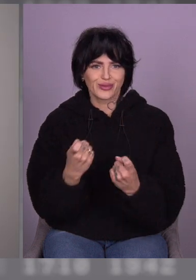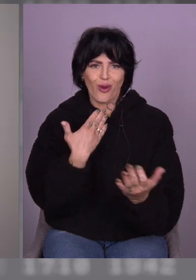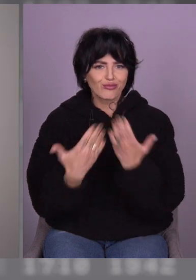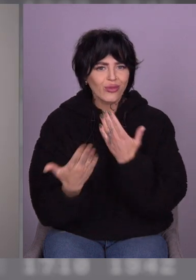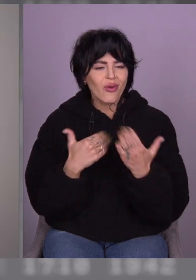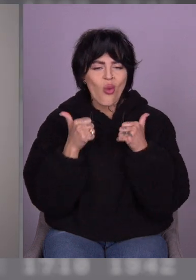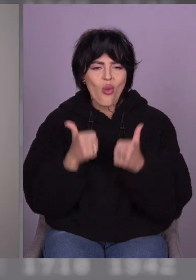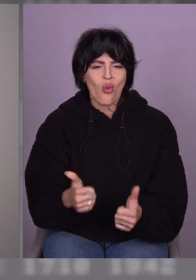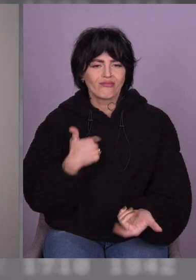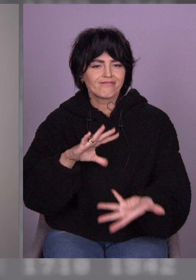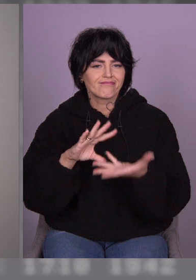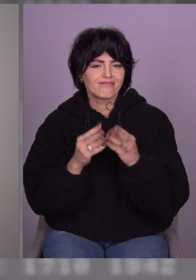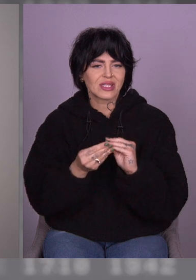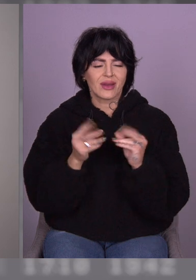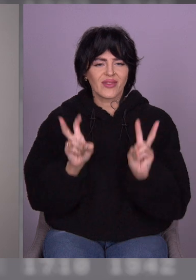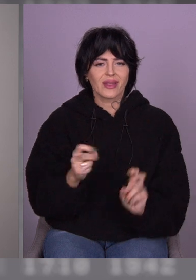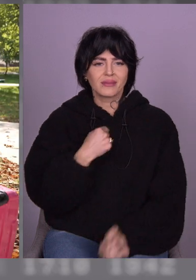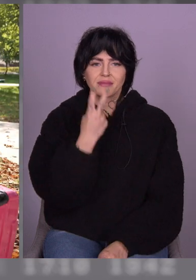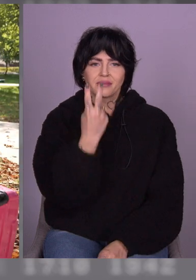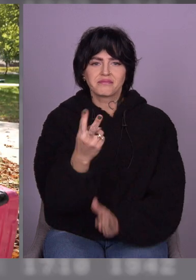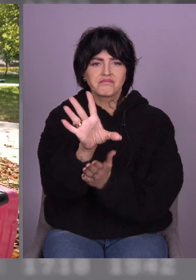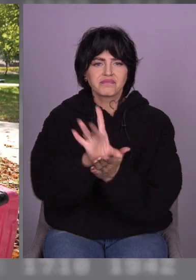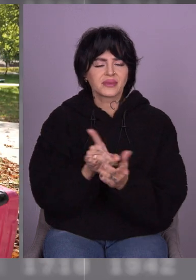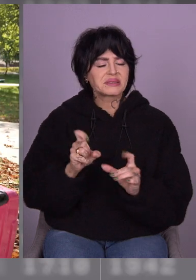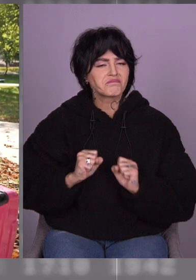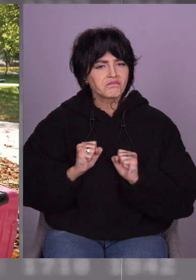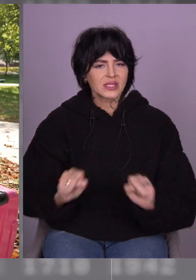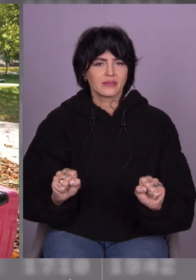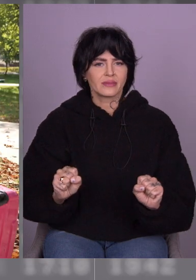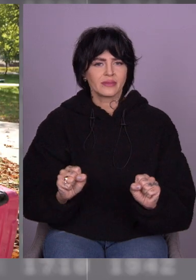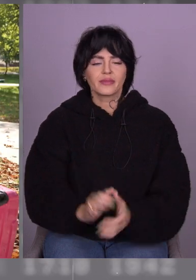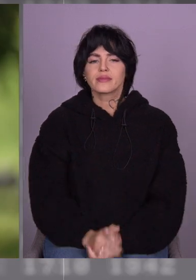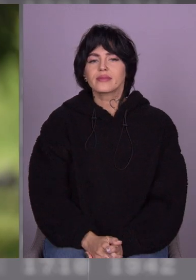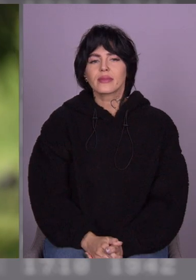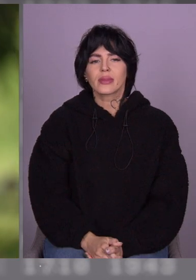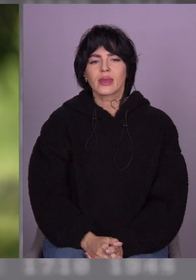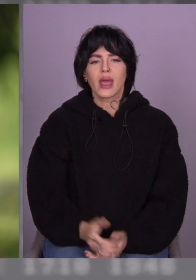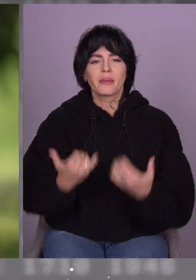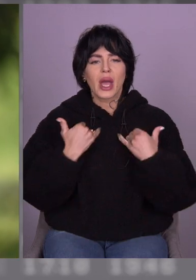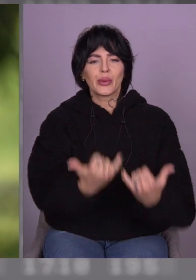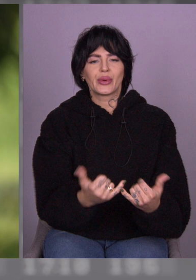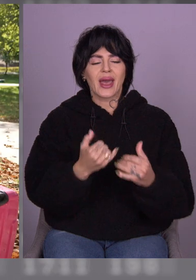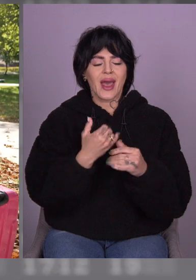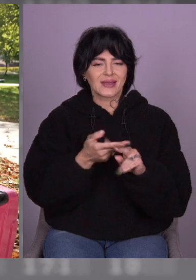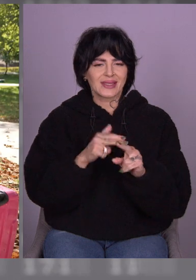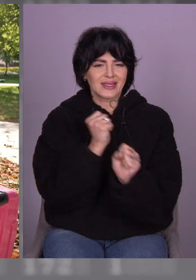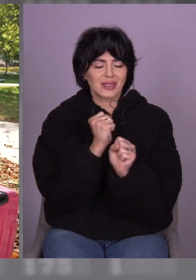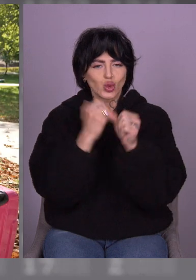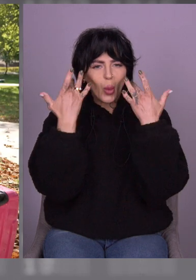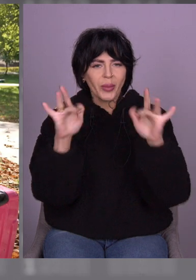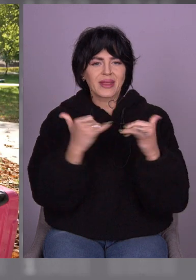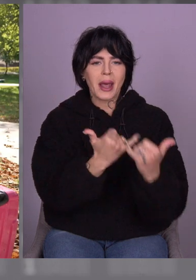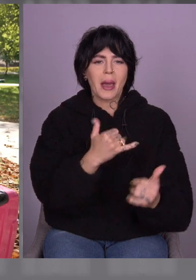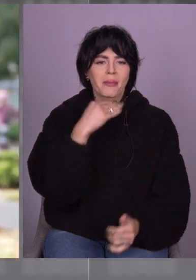Вона любе, наприклад, сміливості. А ще у мене тепер питання. Ти кажеш, ми робимо сюрприз для тата. Чому ми не